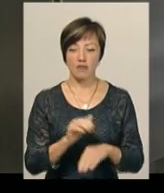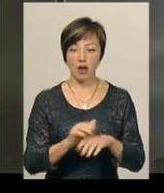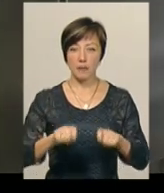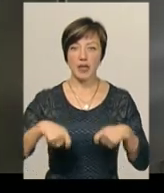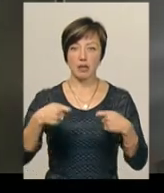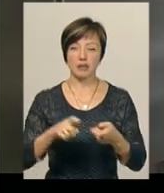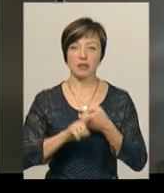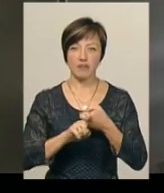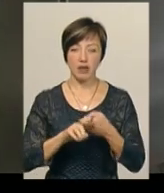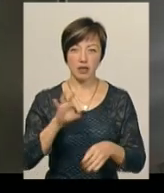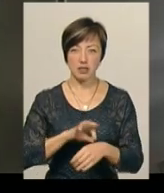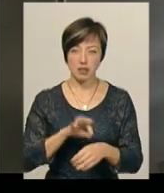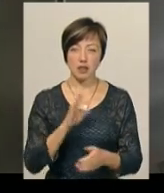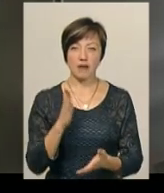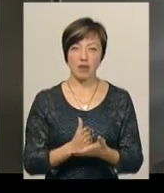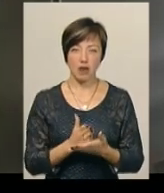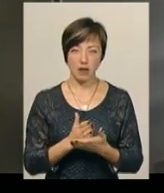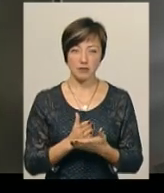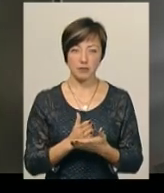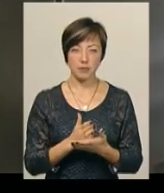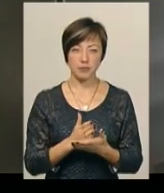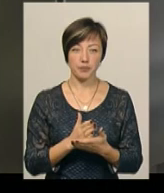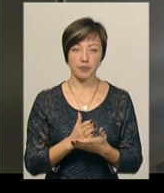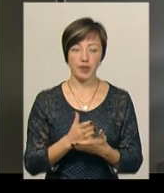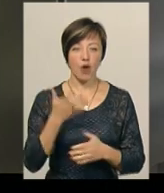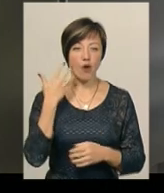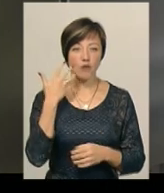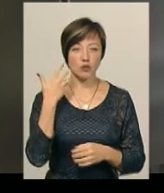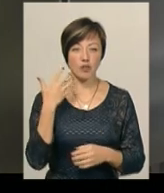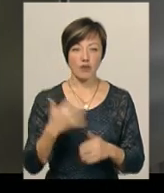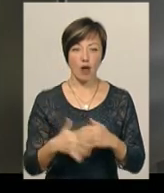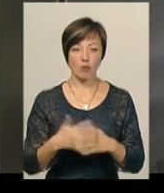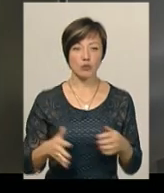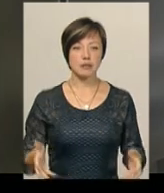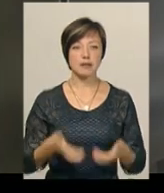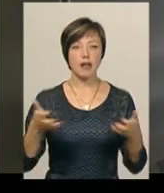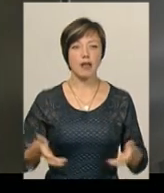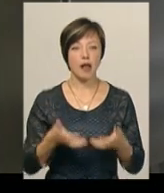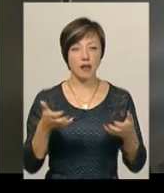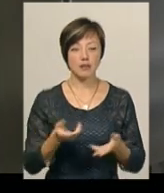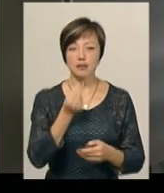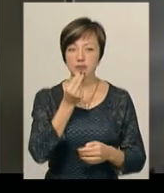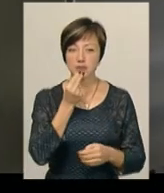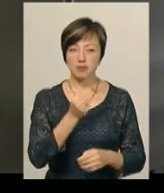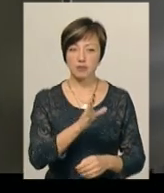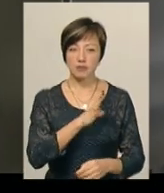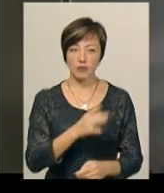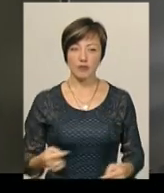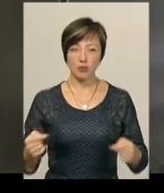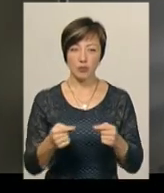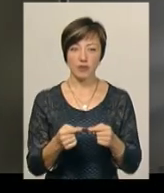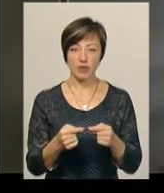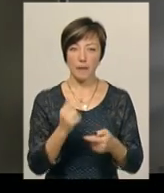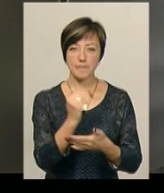збудника інфекції є овочевий капусний салат, який вживався відповідно до